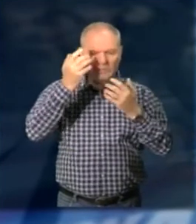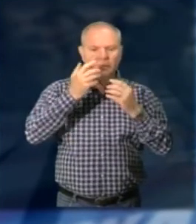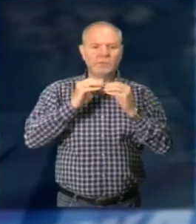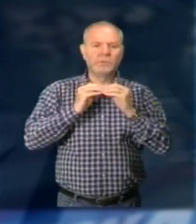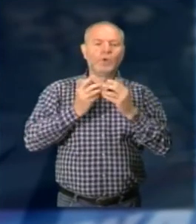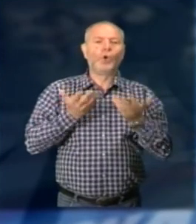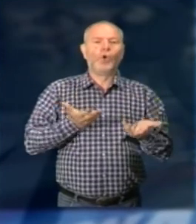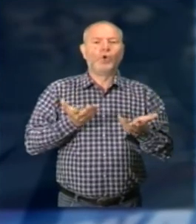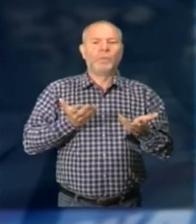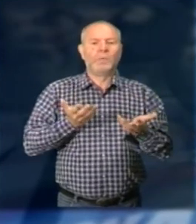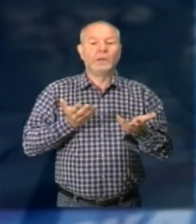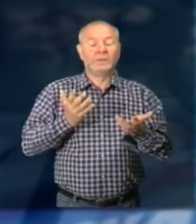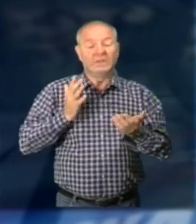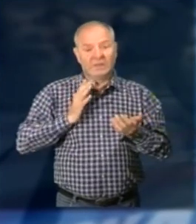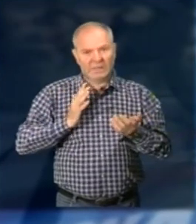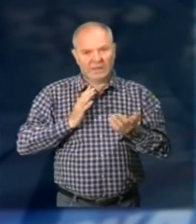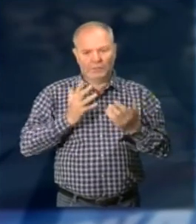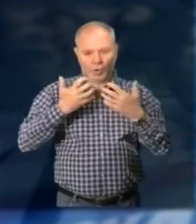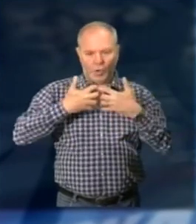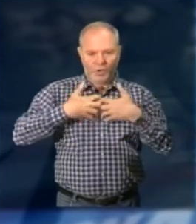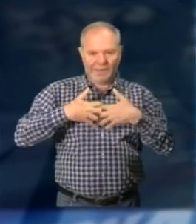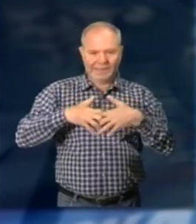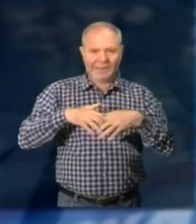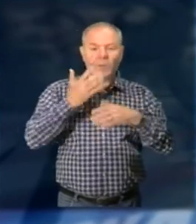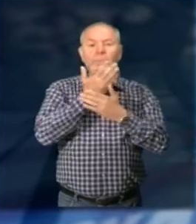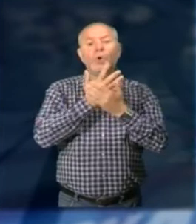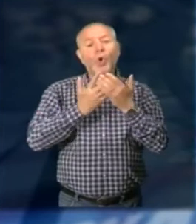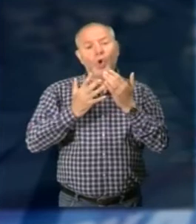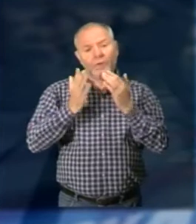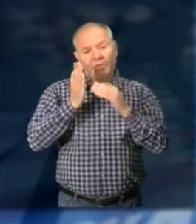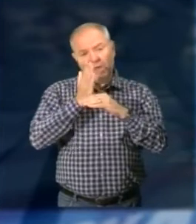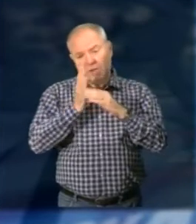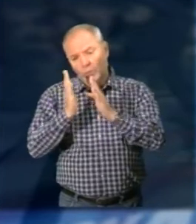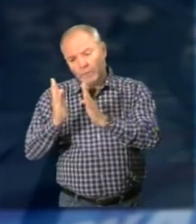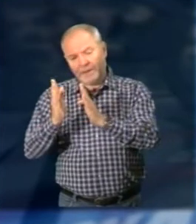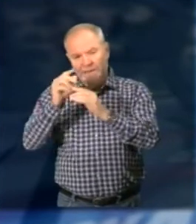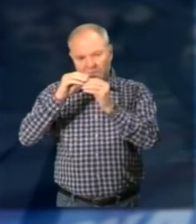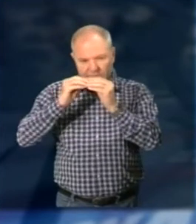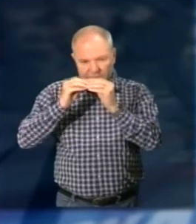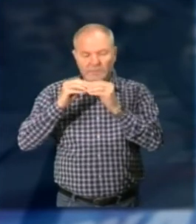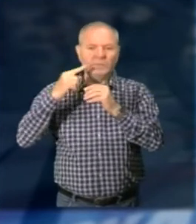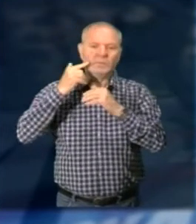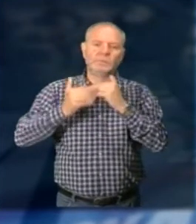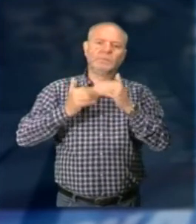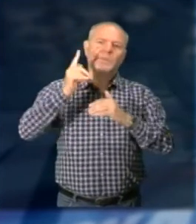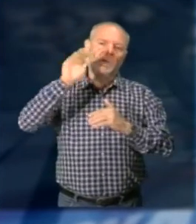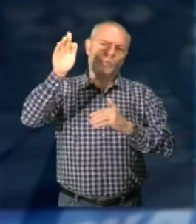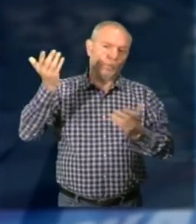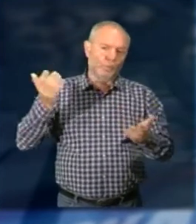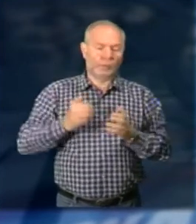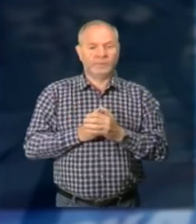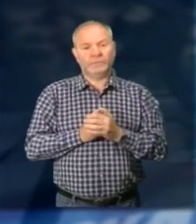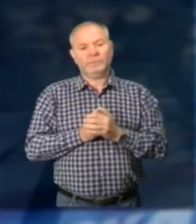sulla possibilità, si spera, di riuscire a organizzare un cantiere pilota Quindi anche interagendo con i restauratori, possibilmente per